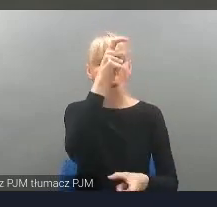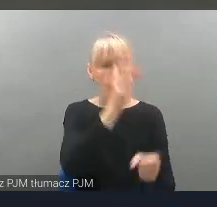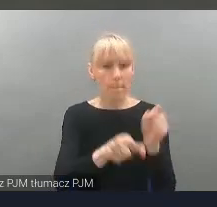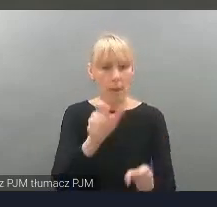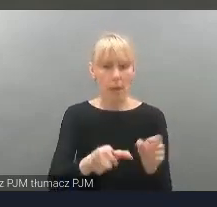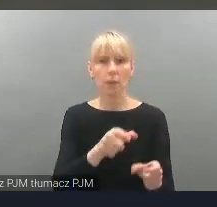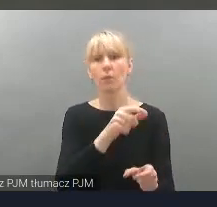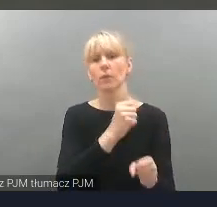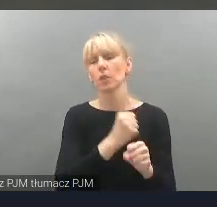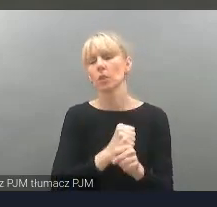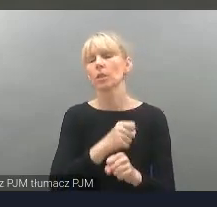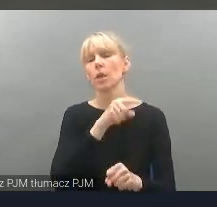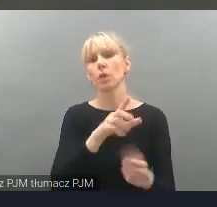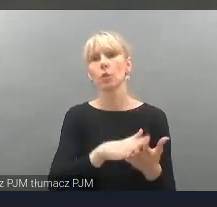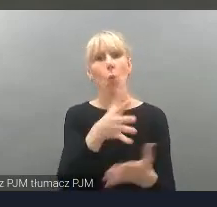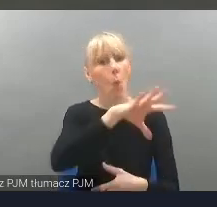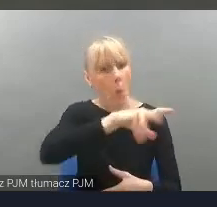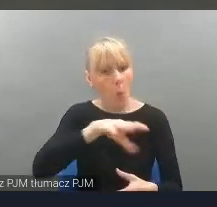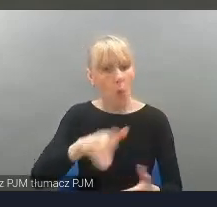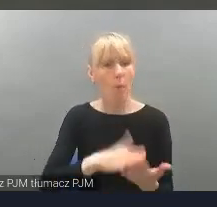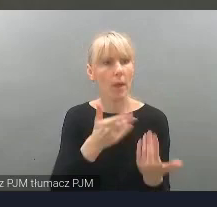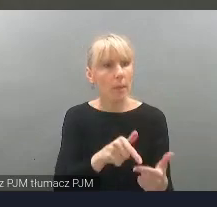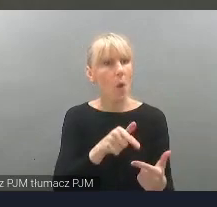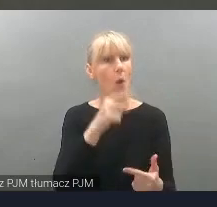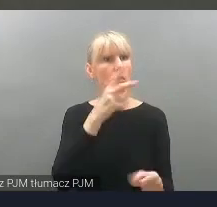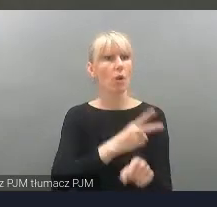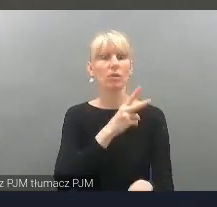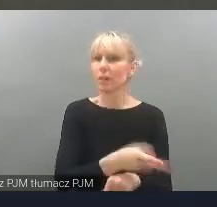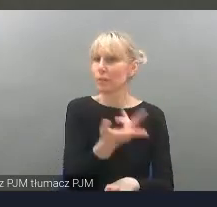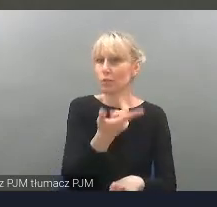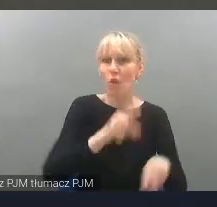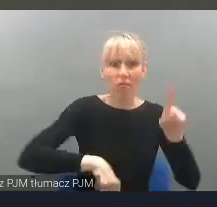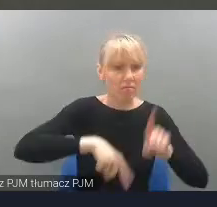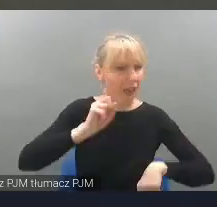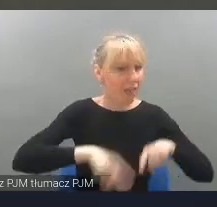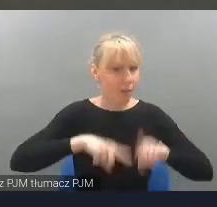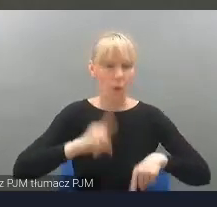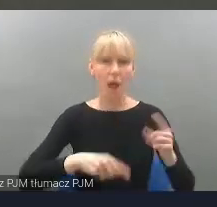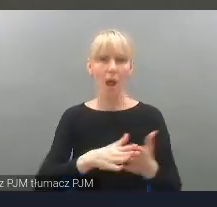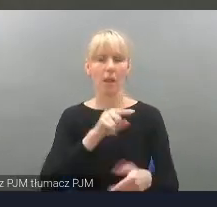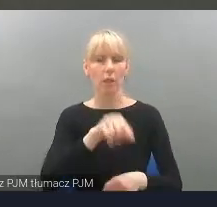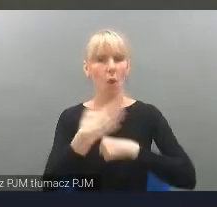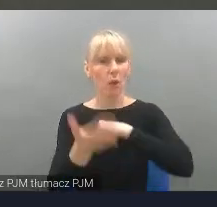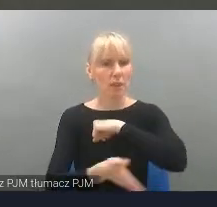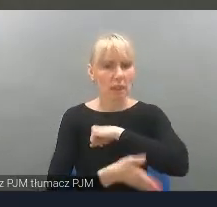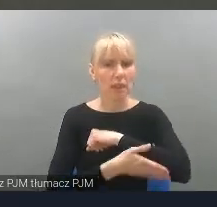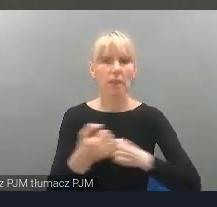zespołów, abyśmy mieli świadomość, że dostępność jest czymś naturalnym, jest zasadą działania naszej instytucji kultury.